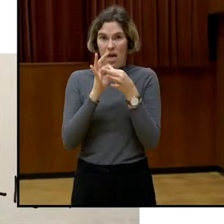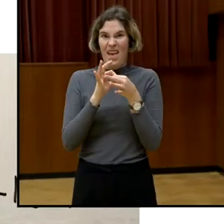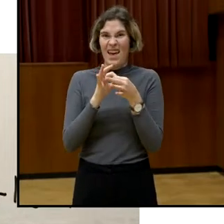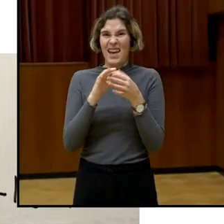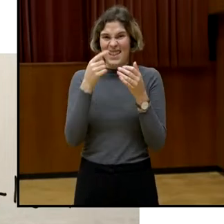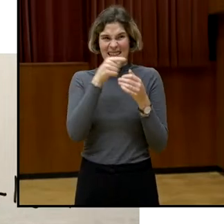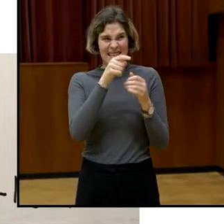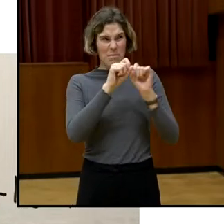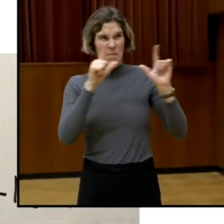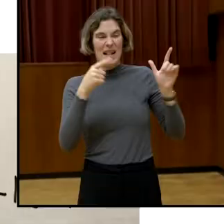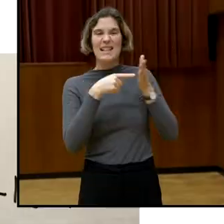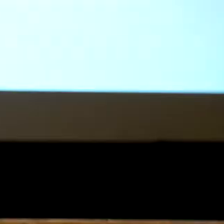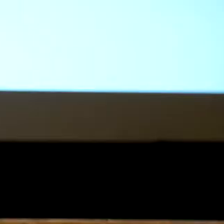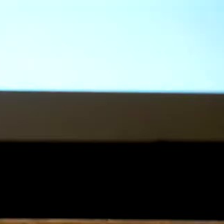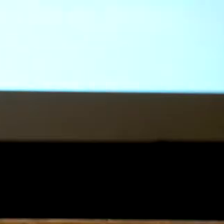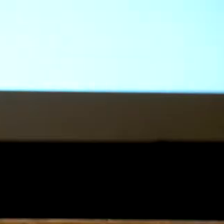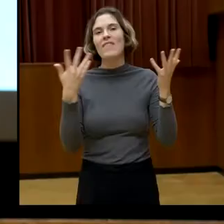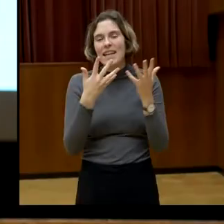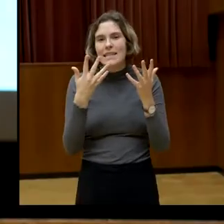hier angesprochen werden.